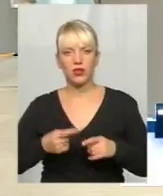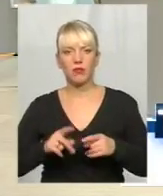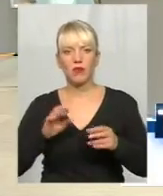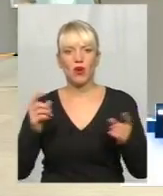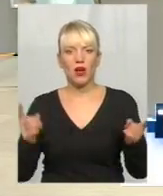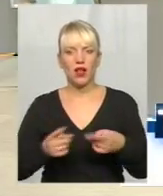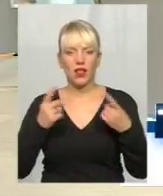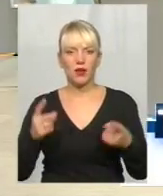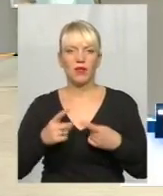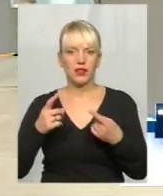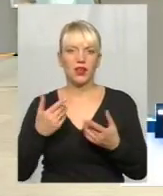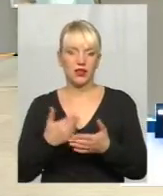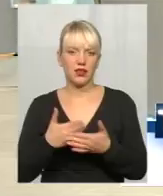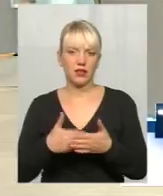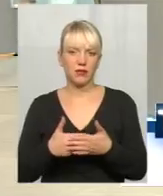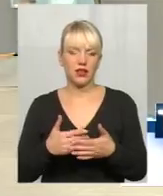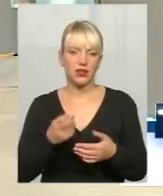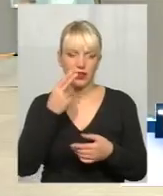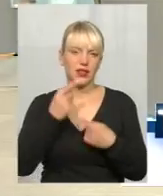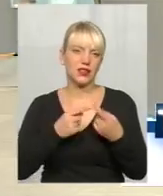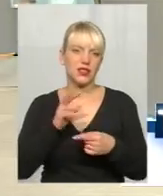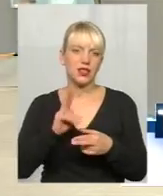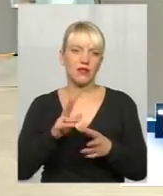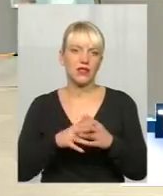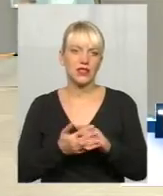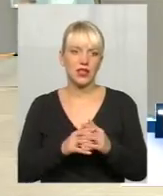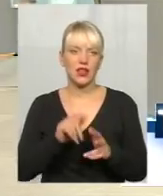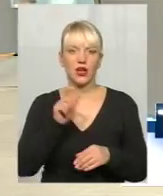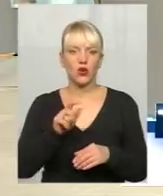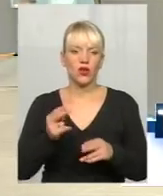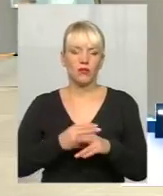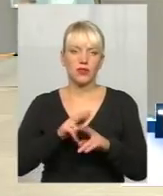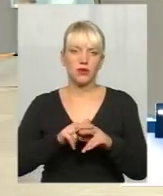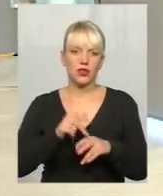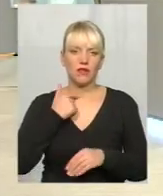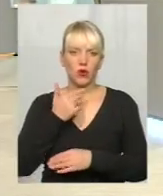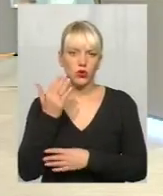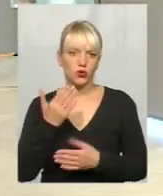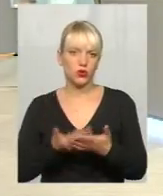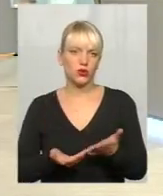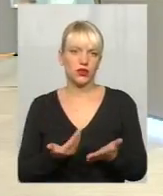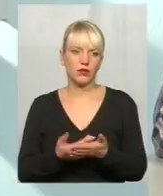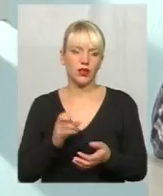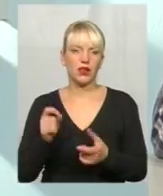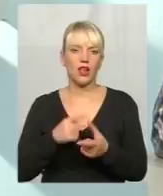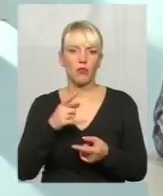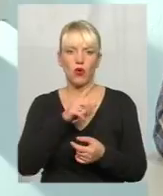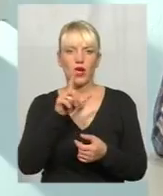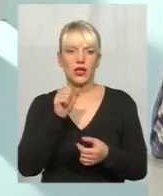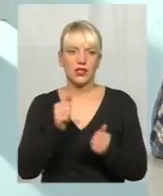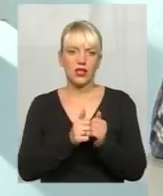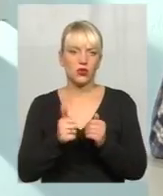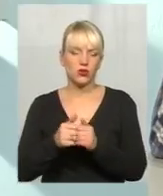елементарне, так, ну, це вже традиційно, там, в селах, так, люди без паспортів голосують, або за сусіда можуть.